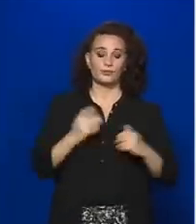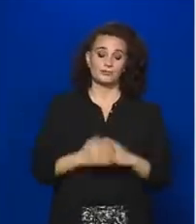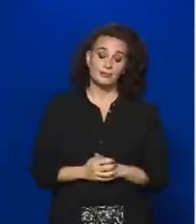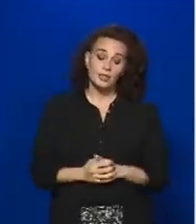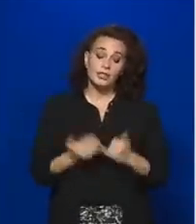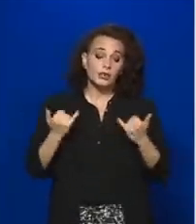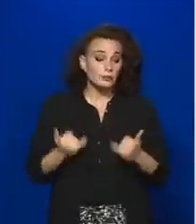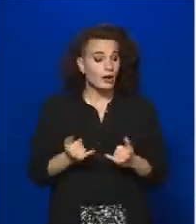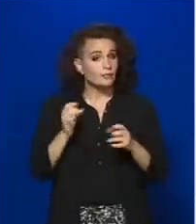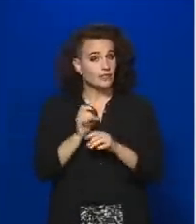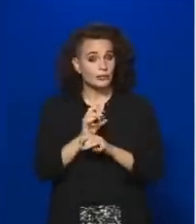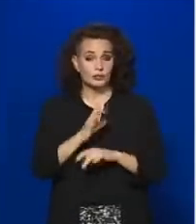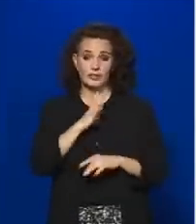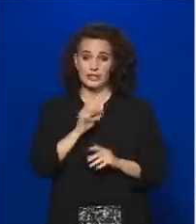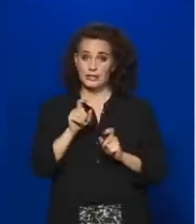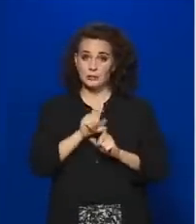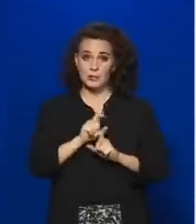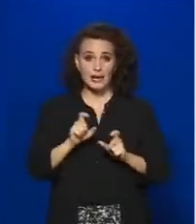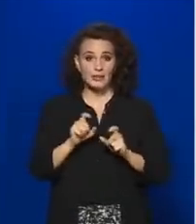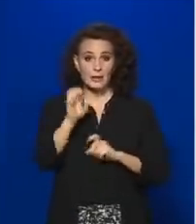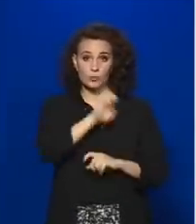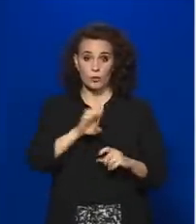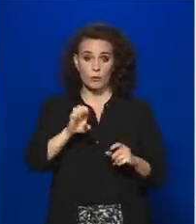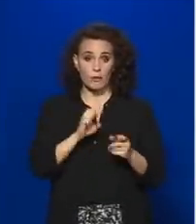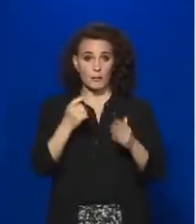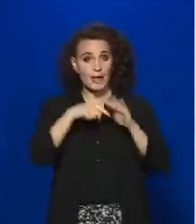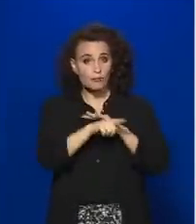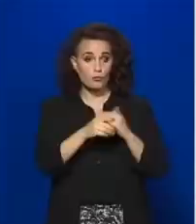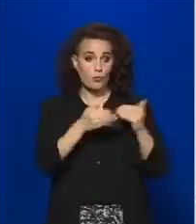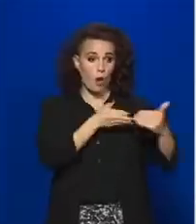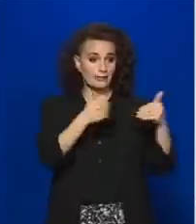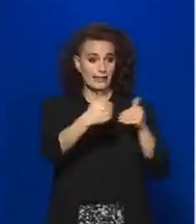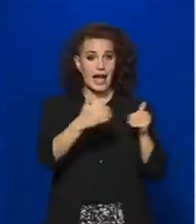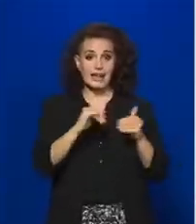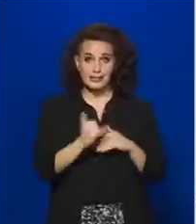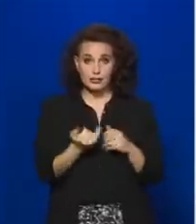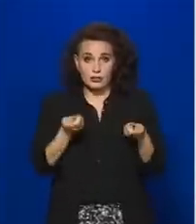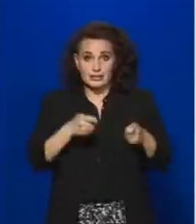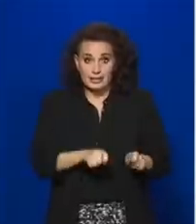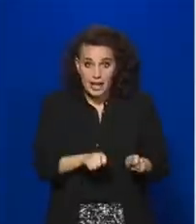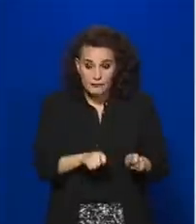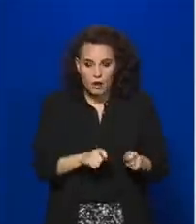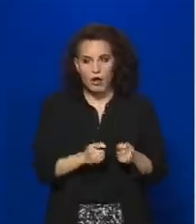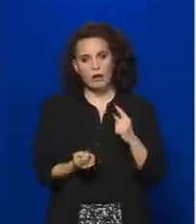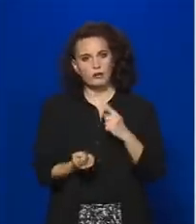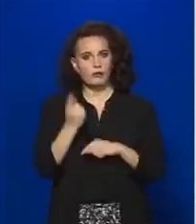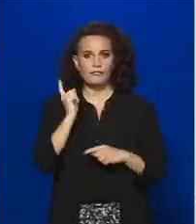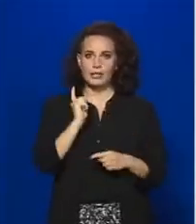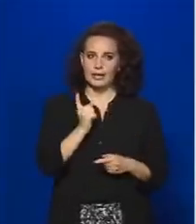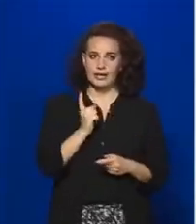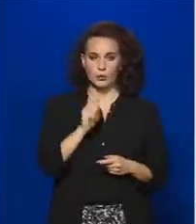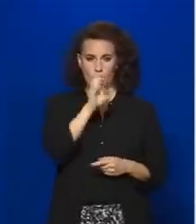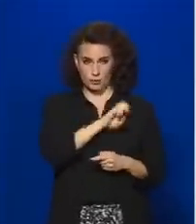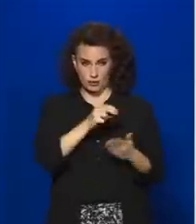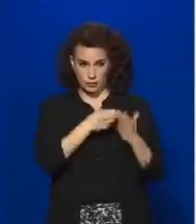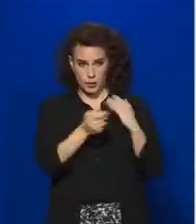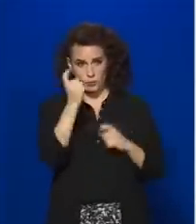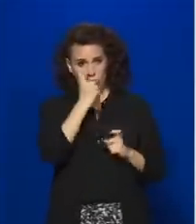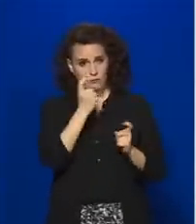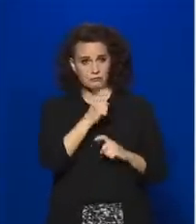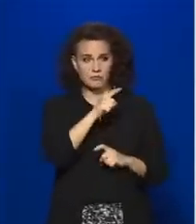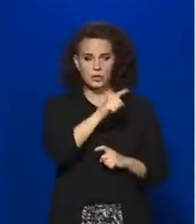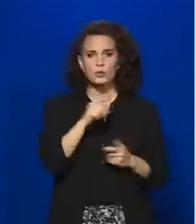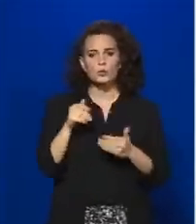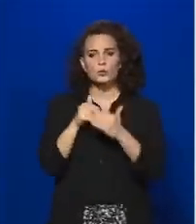miatt még az európai belső határokat is zárva tartjuk, akkor különösen fenyegető az, hogy az Európai Bíróság úgy gondolja a külső határok